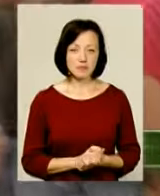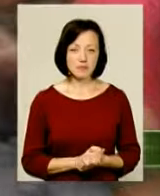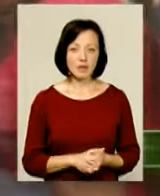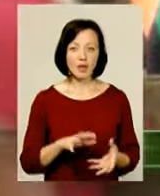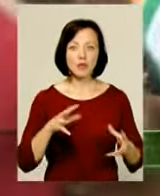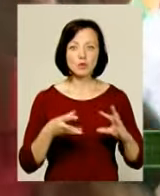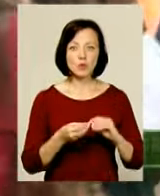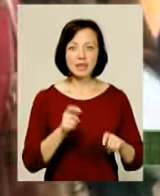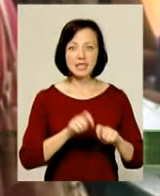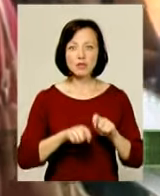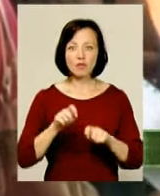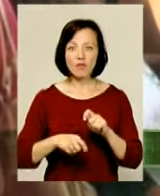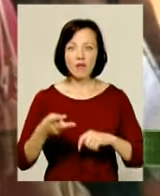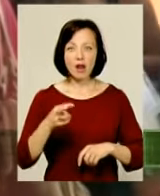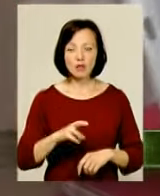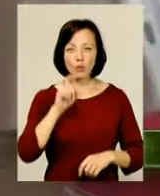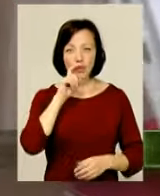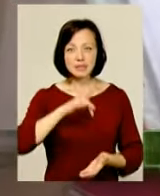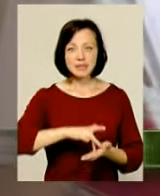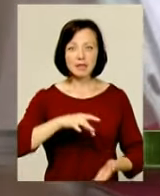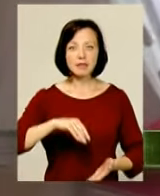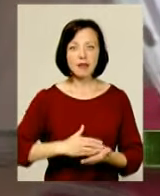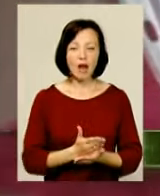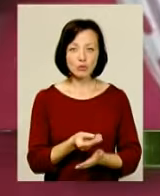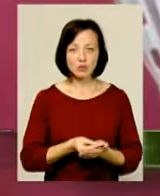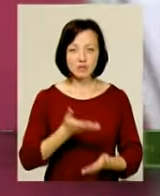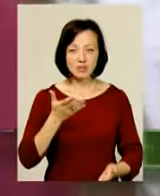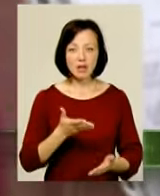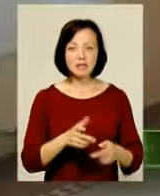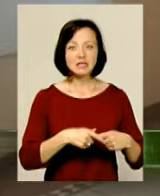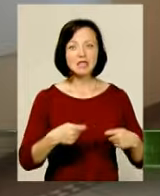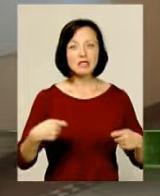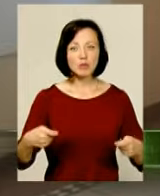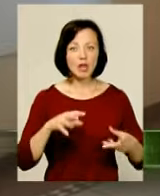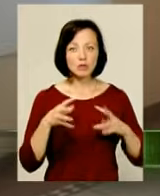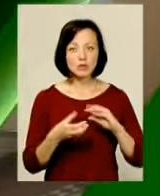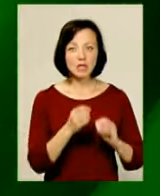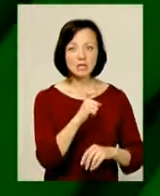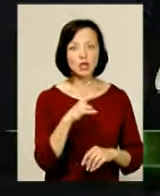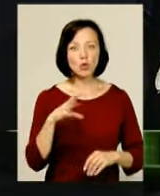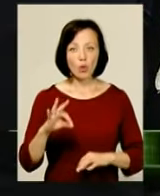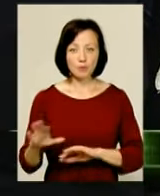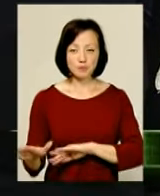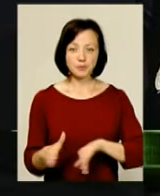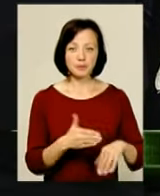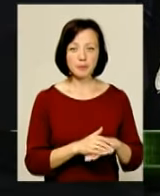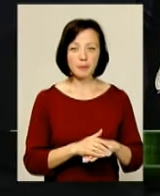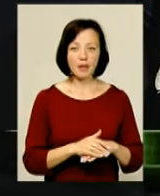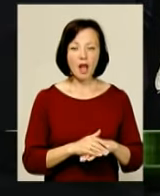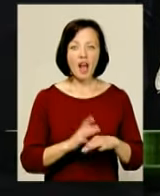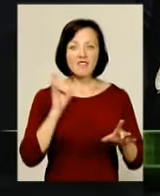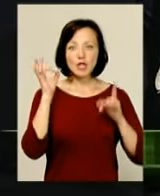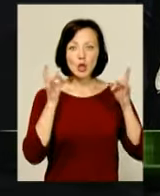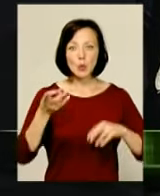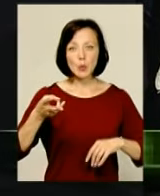Результати тестування. Український центр оцінювання якості освіти затримує результати ЗНО. Від луння. У